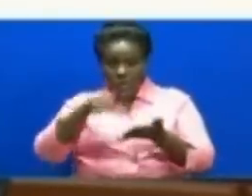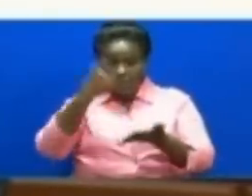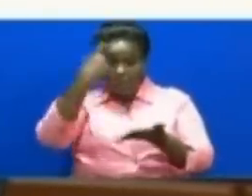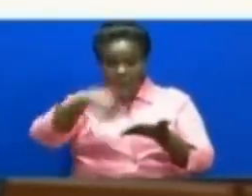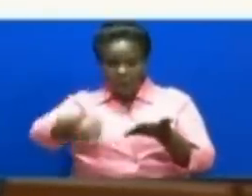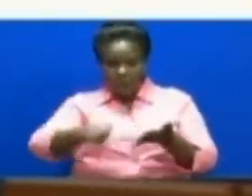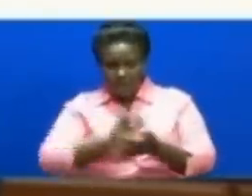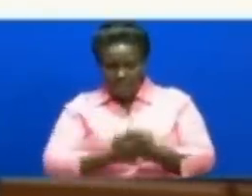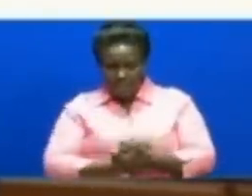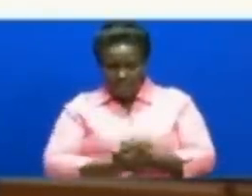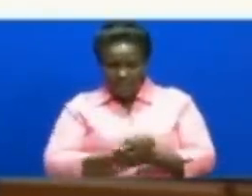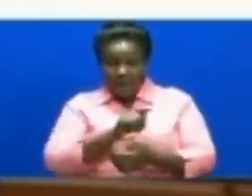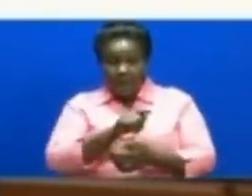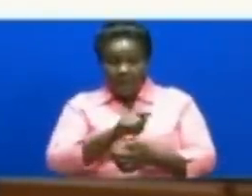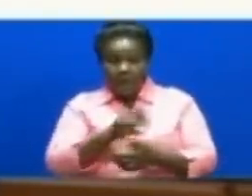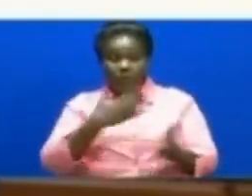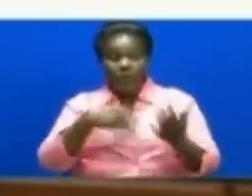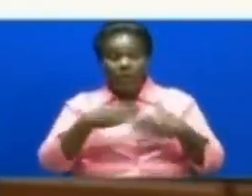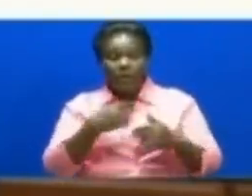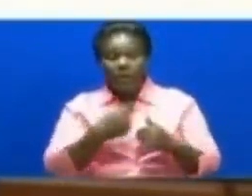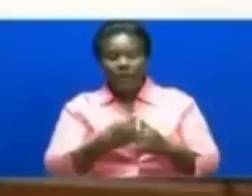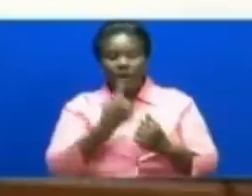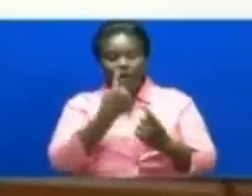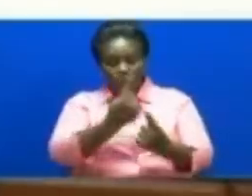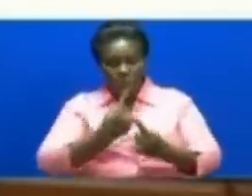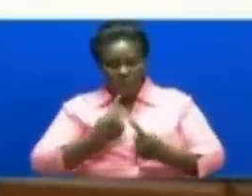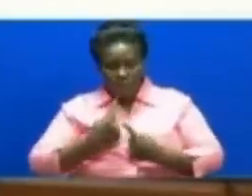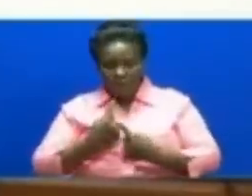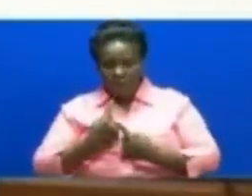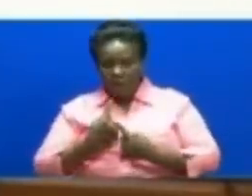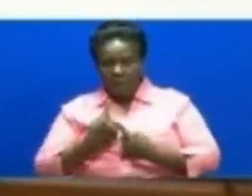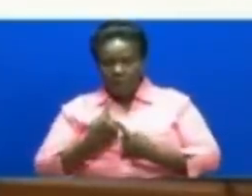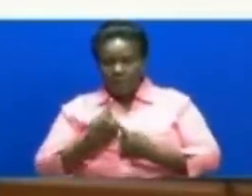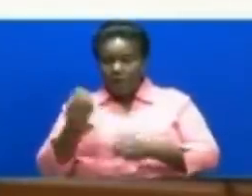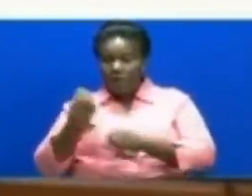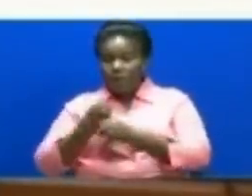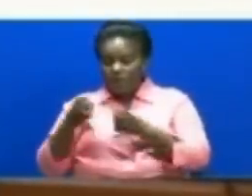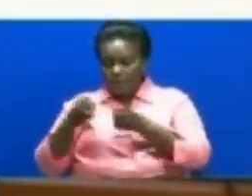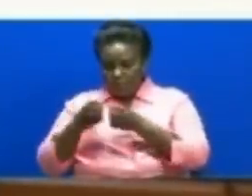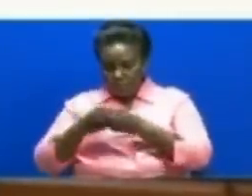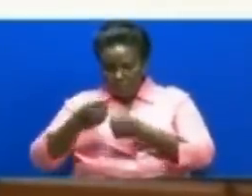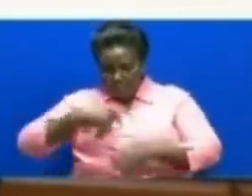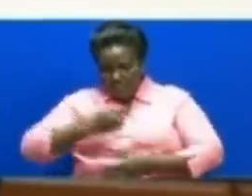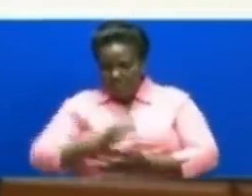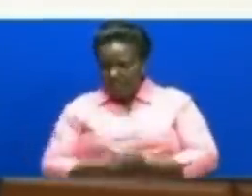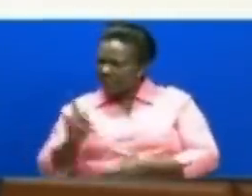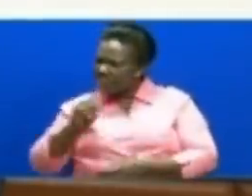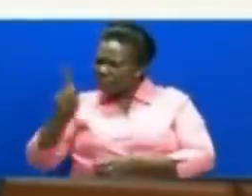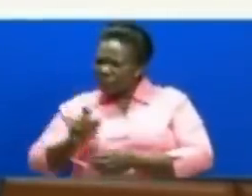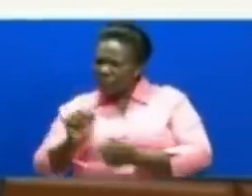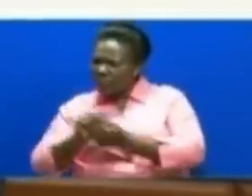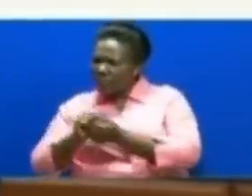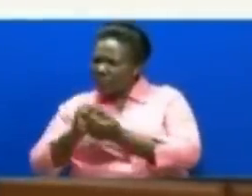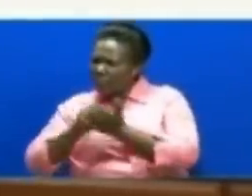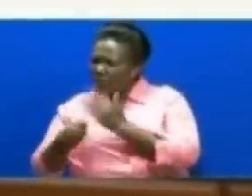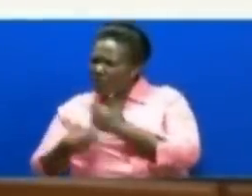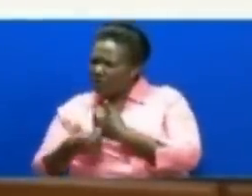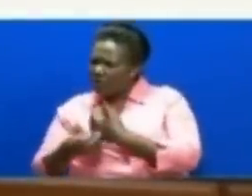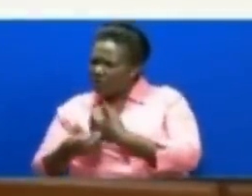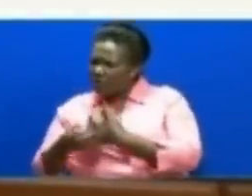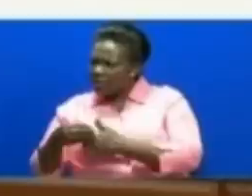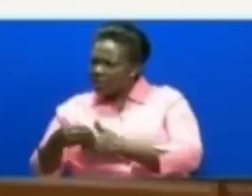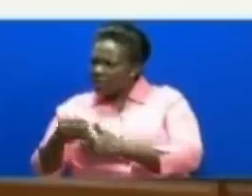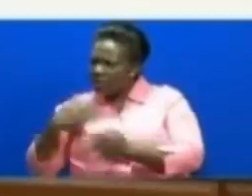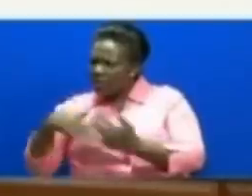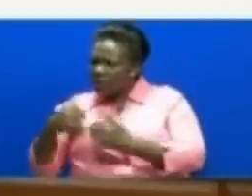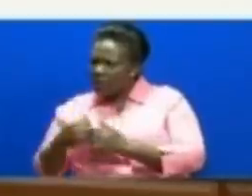walikuwa wana jambo la kumuona kamishina mkuu Nilipo taka kufahamu ni jambo lipi Iri nisaidie kabla sijarithia kuja kwao